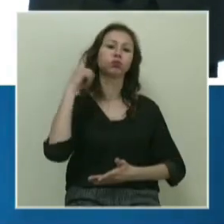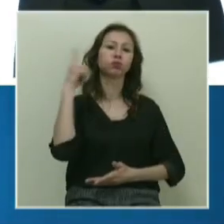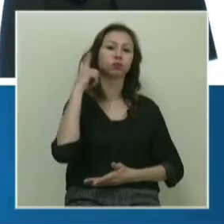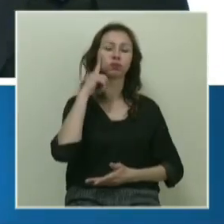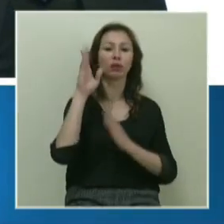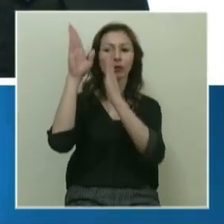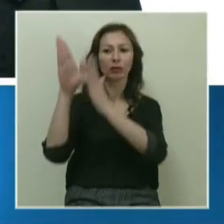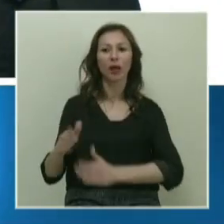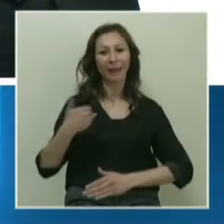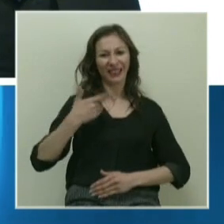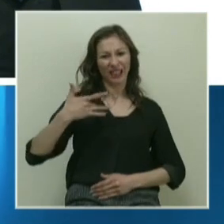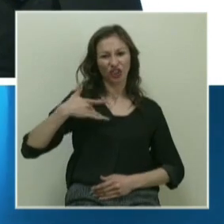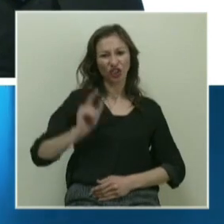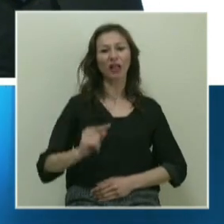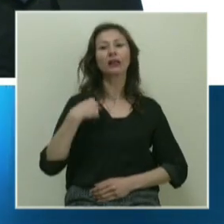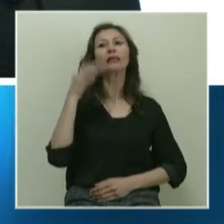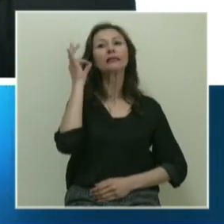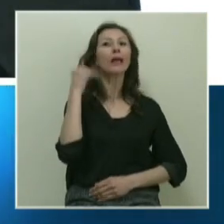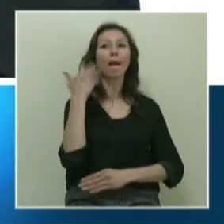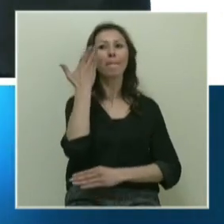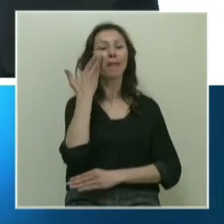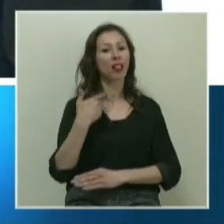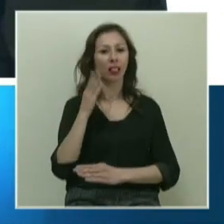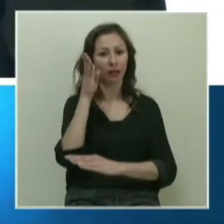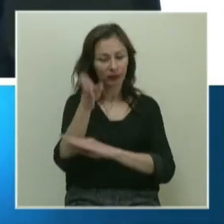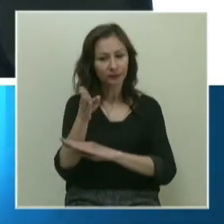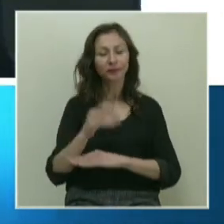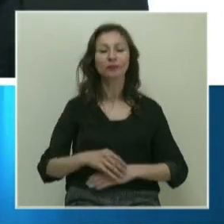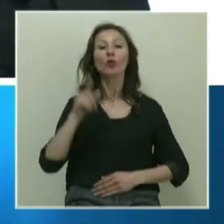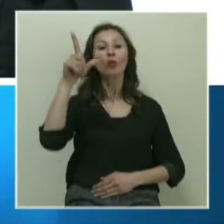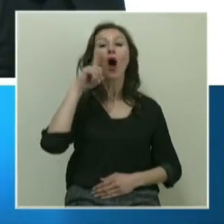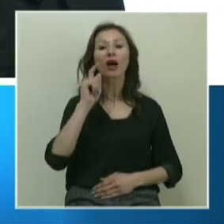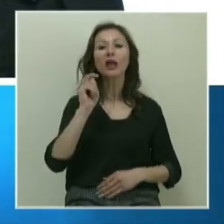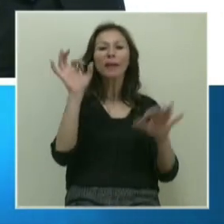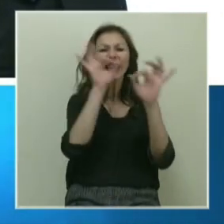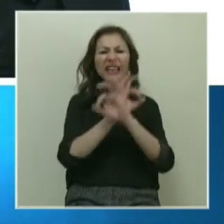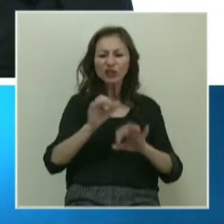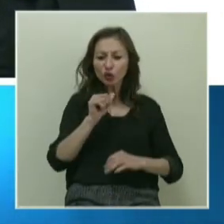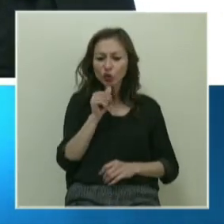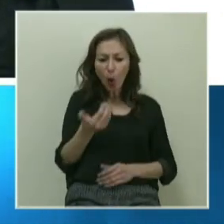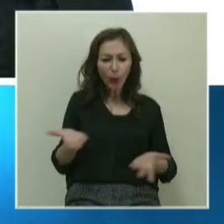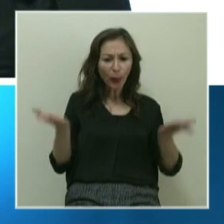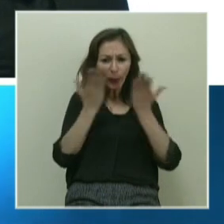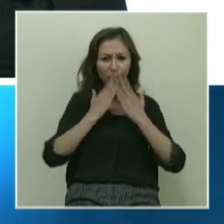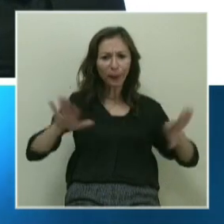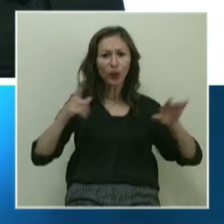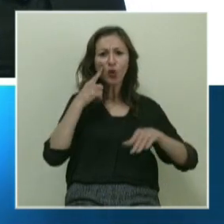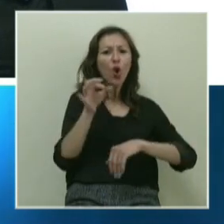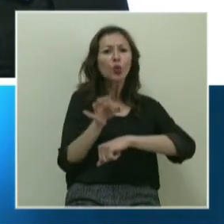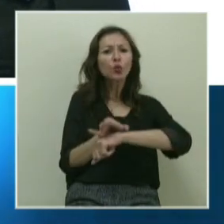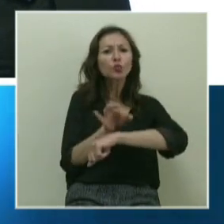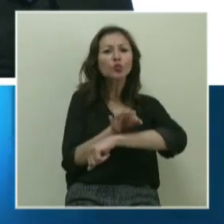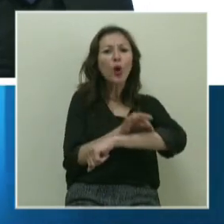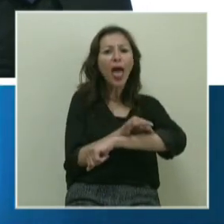Kendisini ben canlı olarak da dinleme şansına sahip oldum. Bu adam hiç yoktan proto hücre